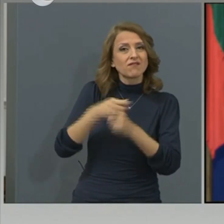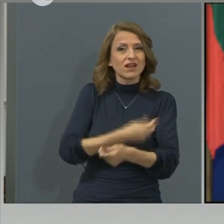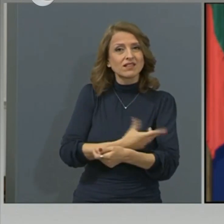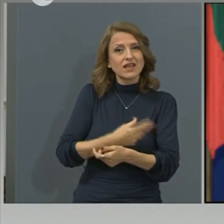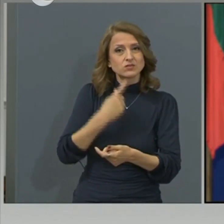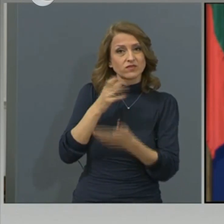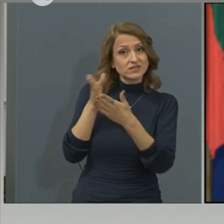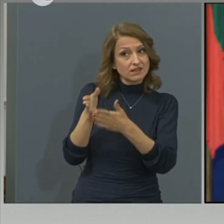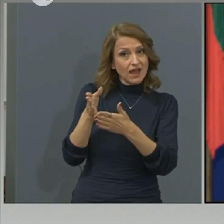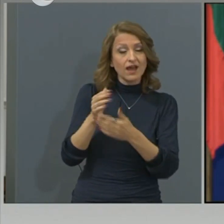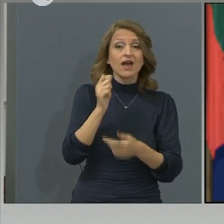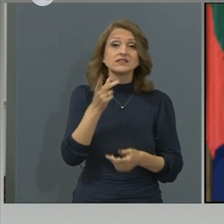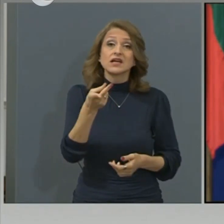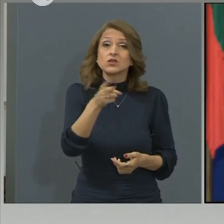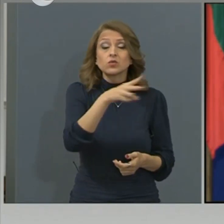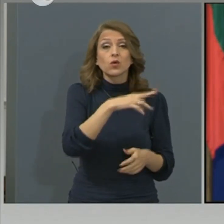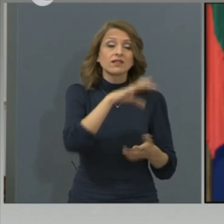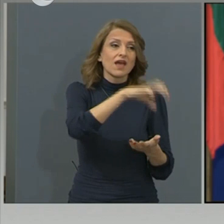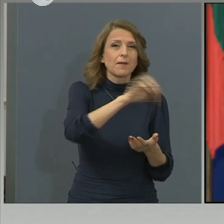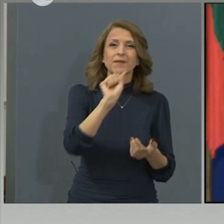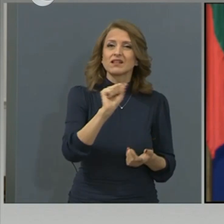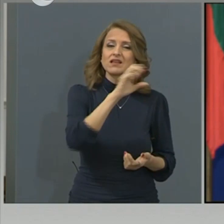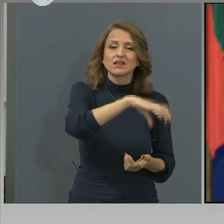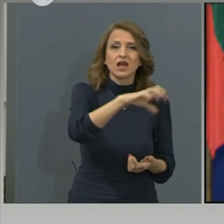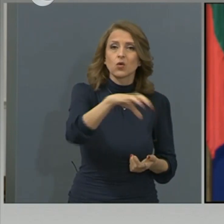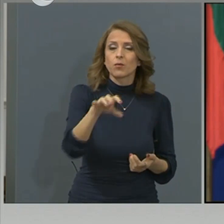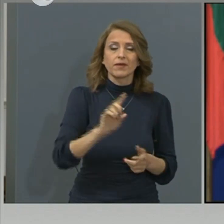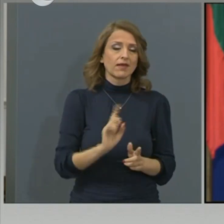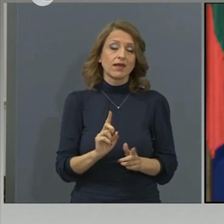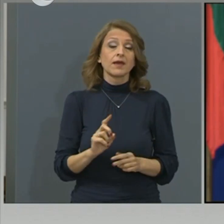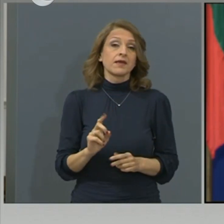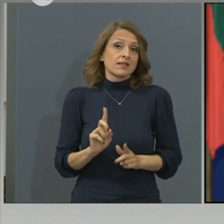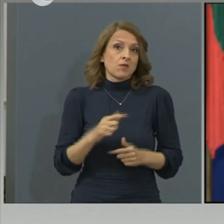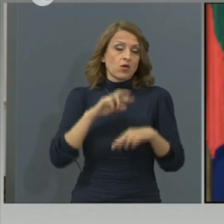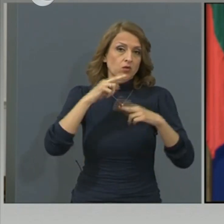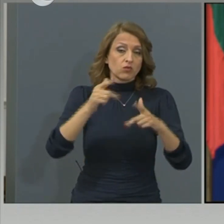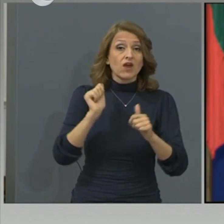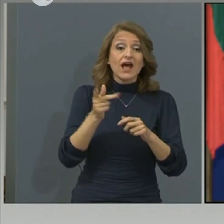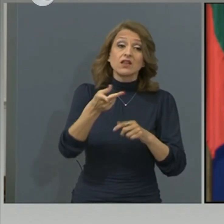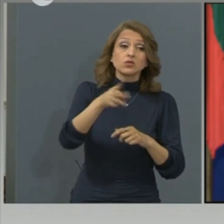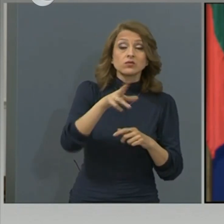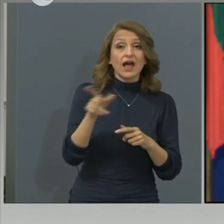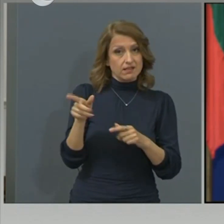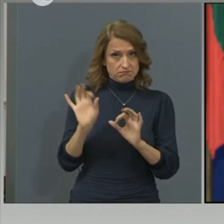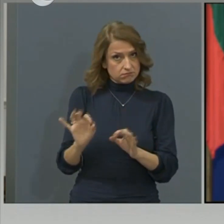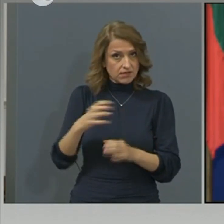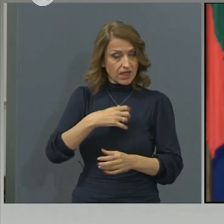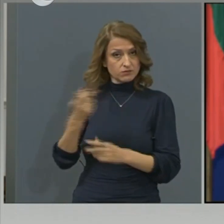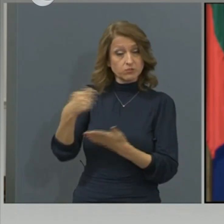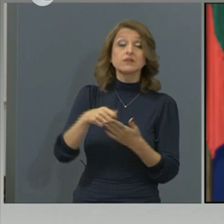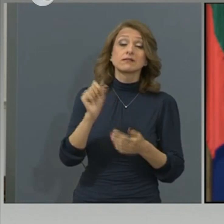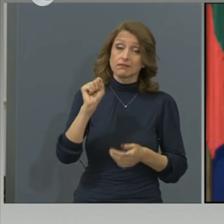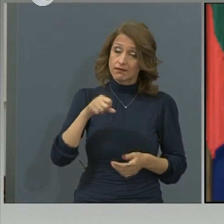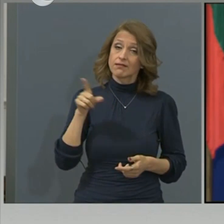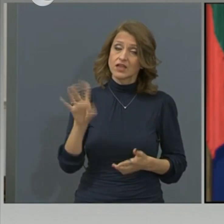За другите групи не могат да отговорят. Тоест те ще ги заплатят ли? Те ще ги заплатят. А от Асоциацията на работещите